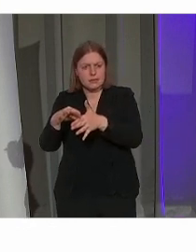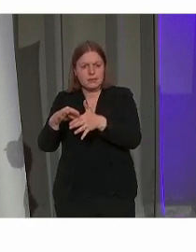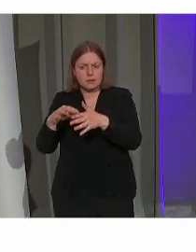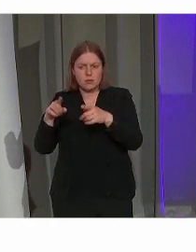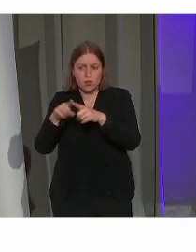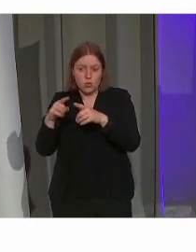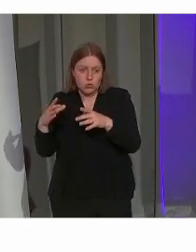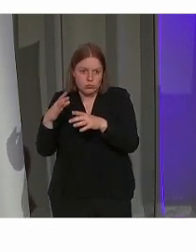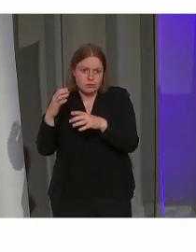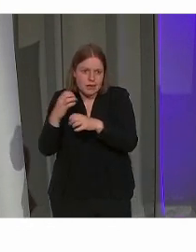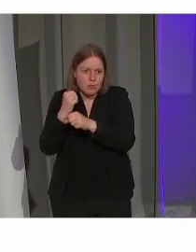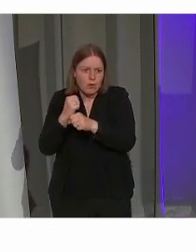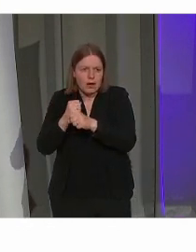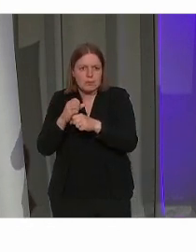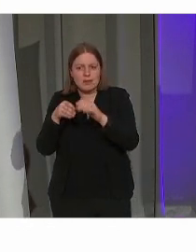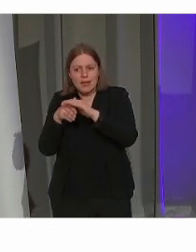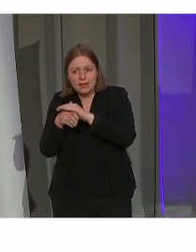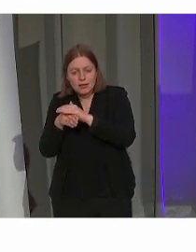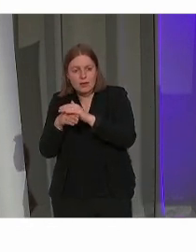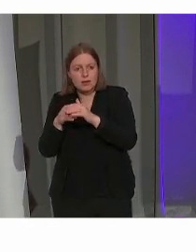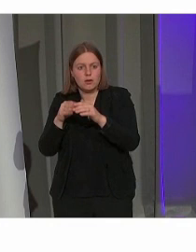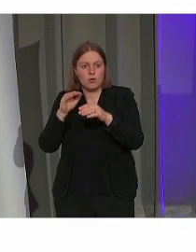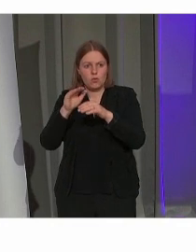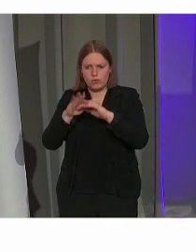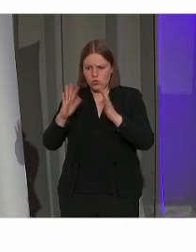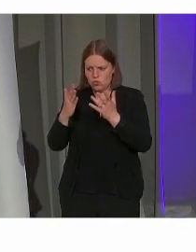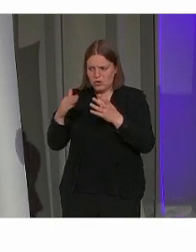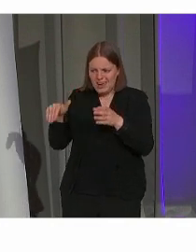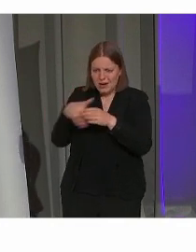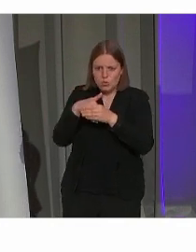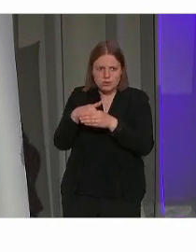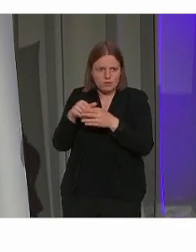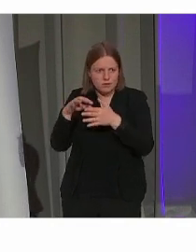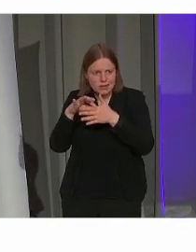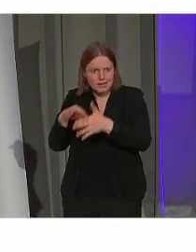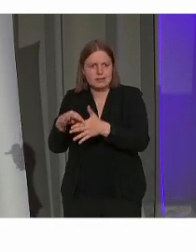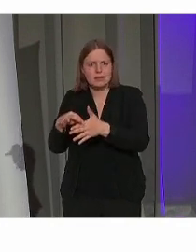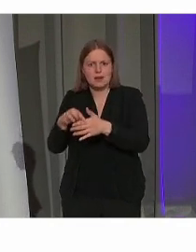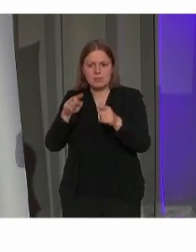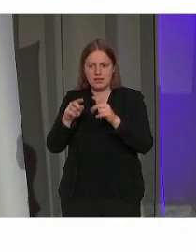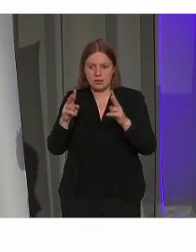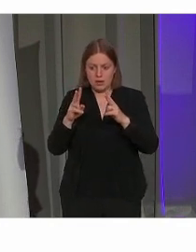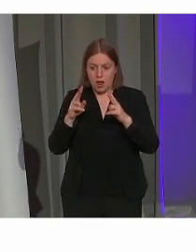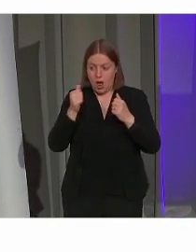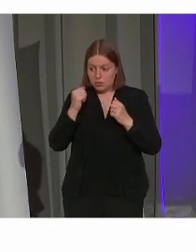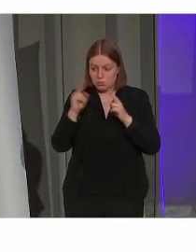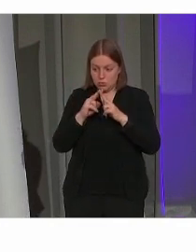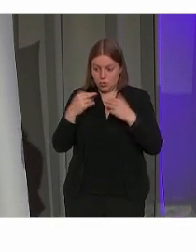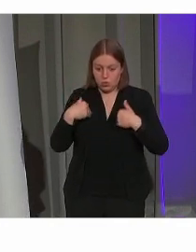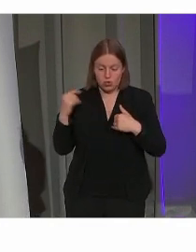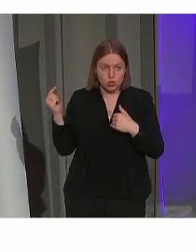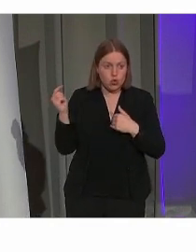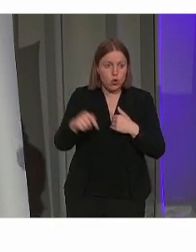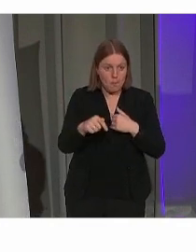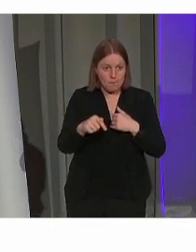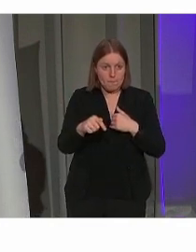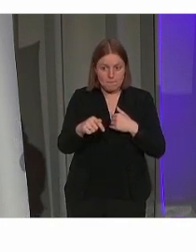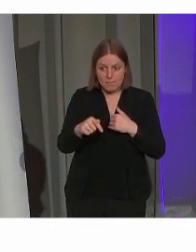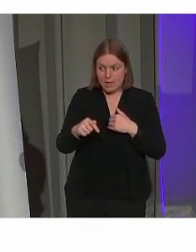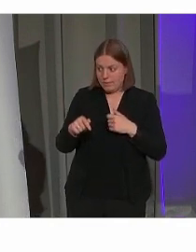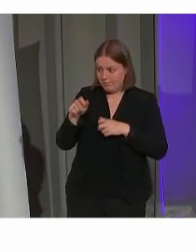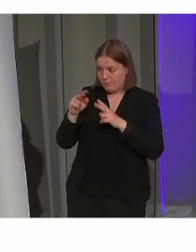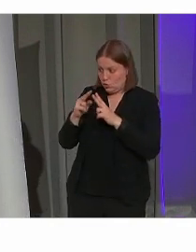Inter trouwens, een opleiding inclusief gidsen, gegeven. Zodanig dat bezoekers die komen waarvoor toegankelijkheid een